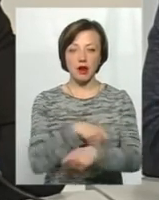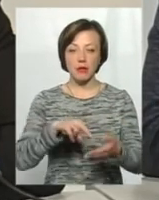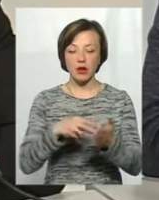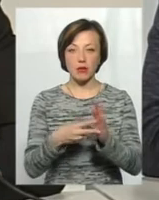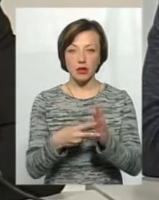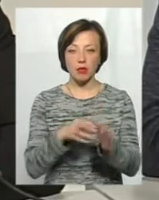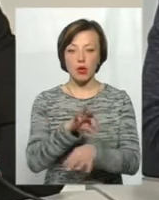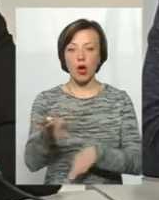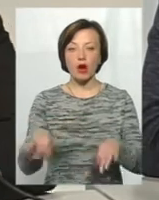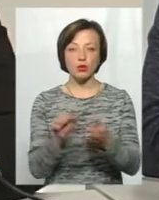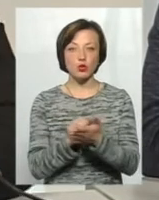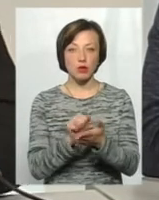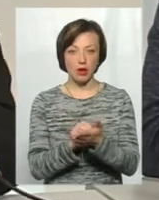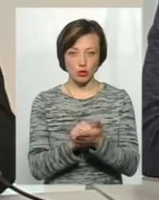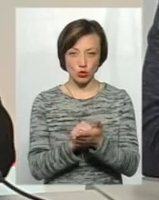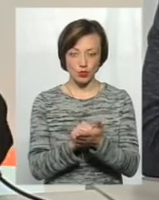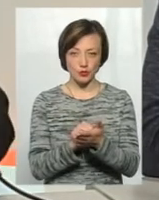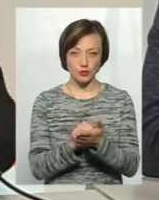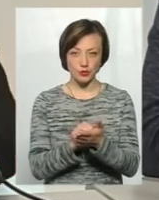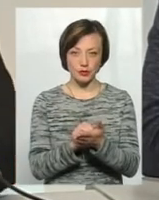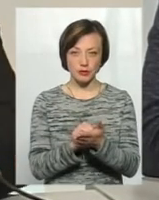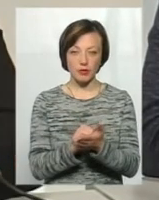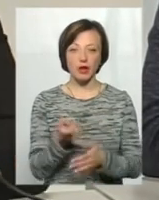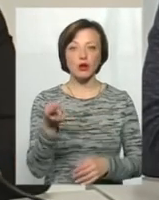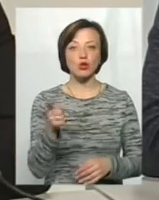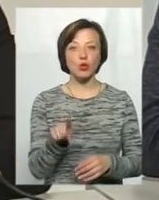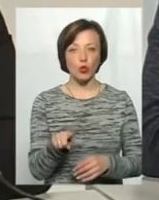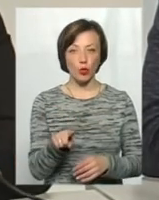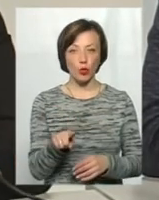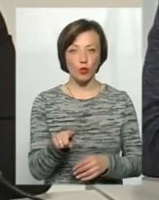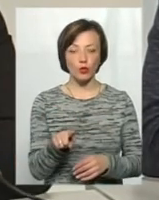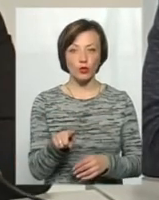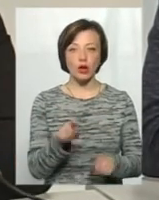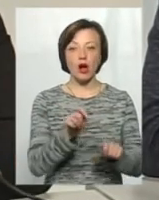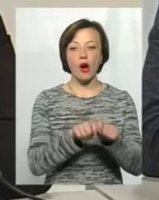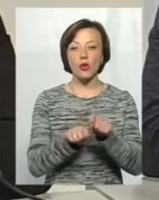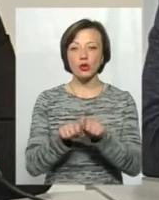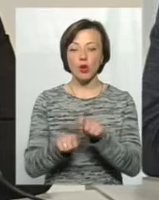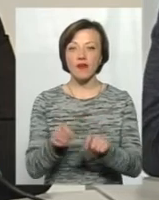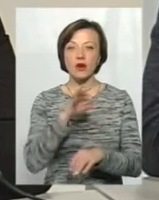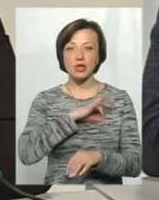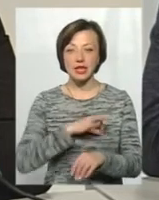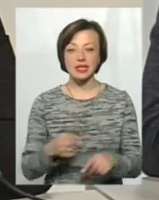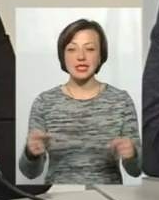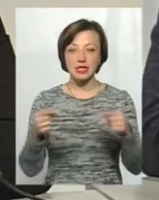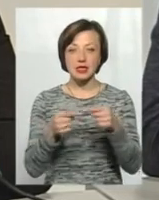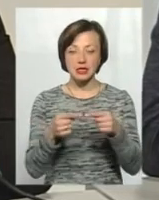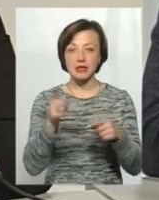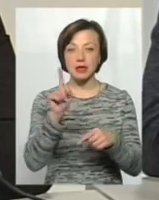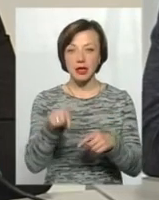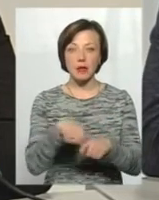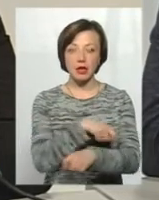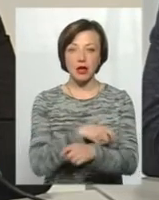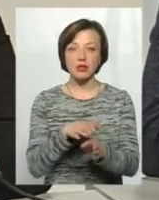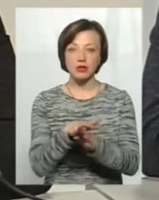проєктно-кошторисної документації. Тому контроль над використанням саме тих матеріалів тут